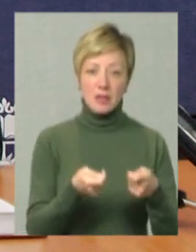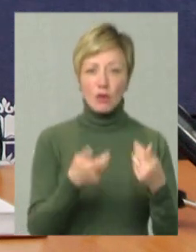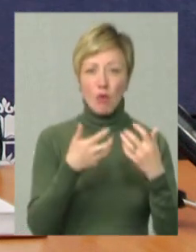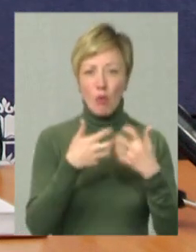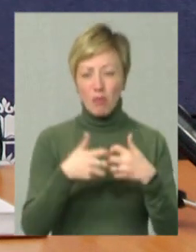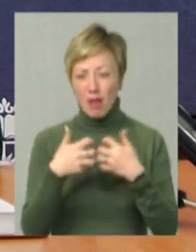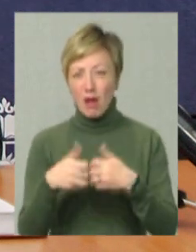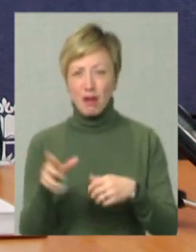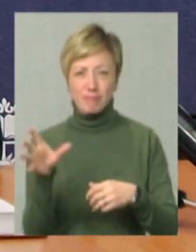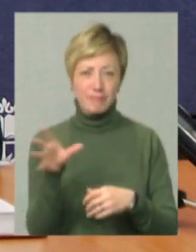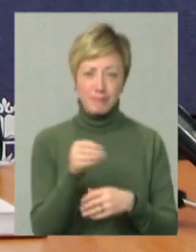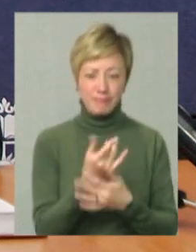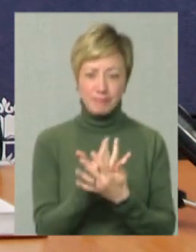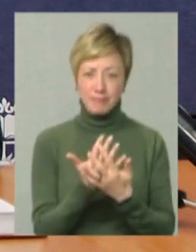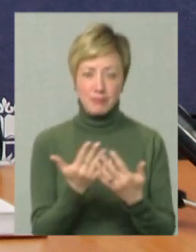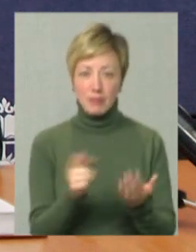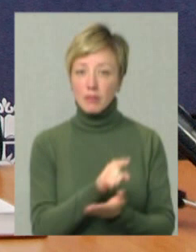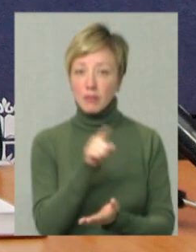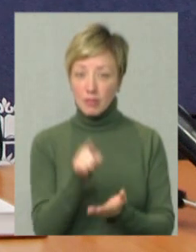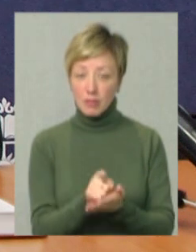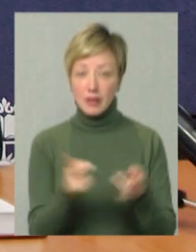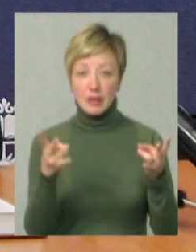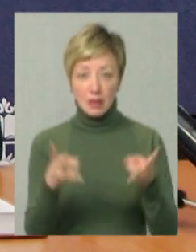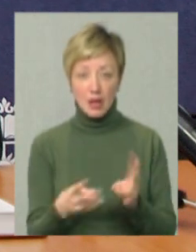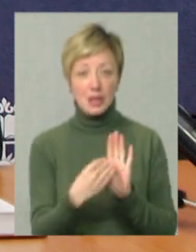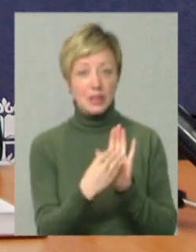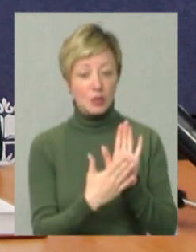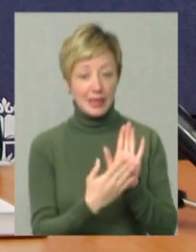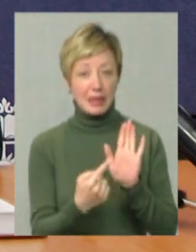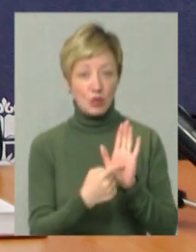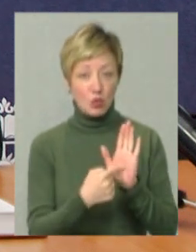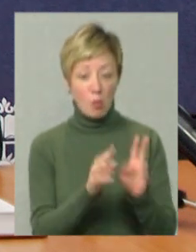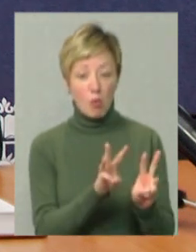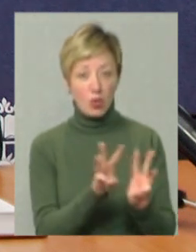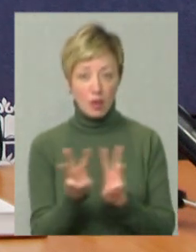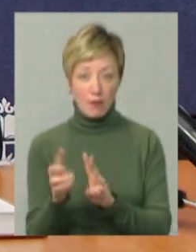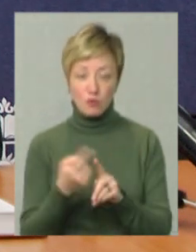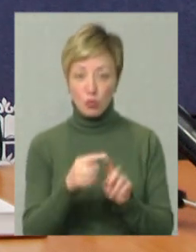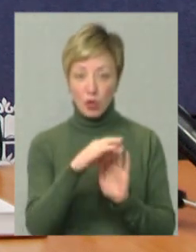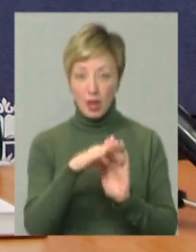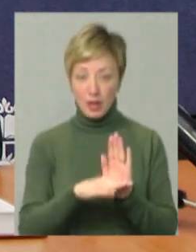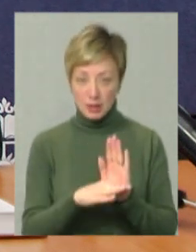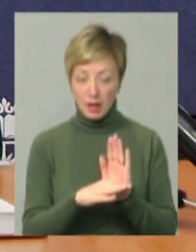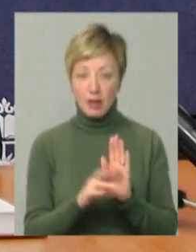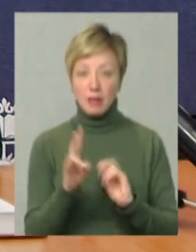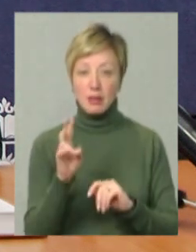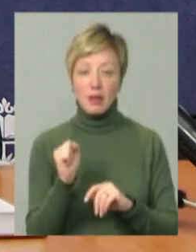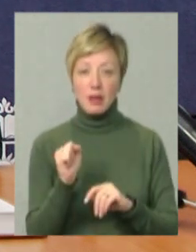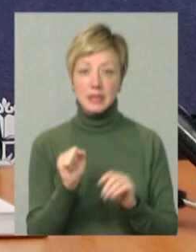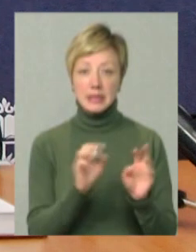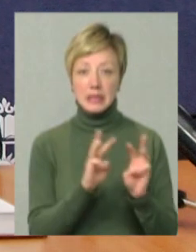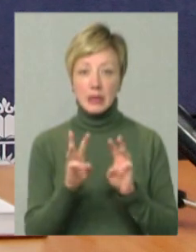обладнання, майна, обов'язково необхідно зареєструватись на цьому порталі, в цьому реєстрі. Він розміщений на